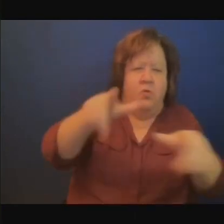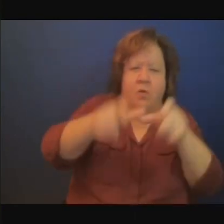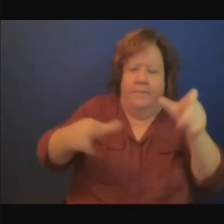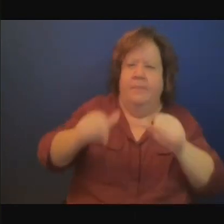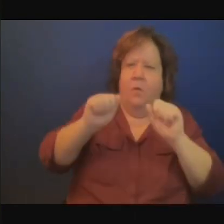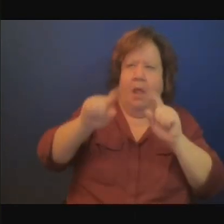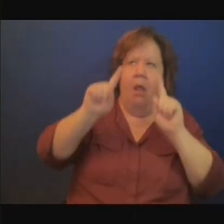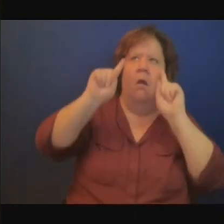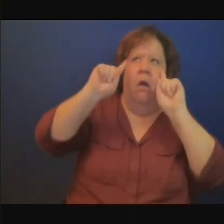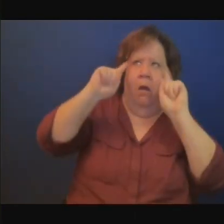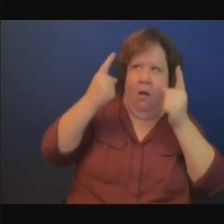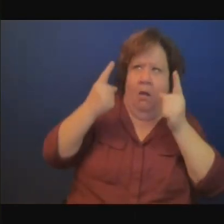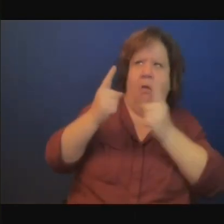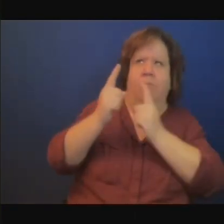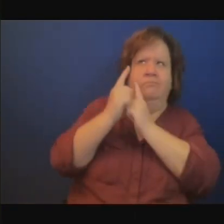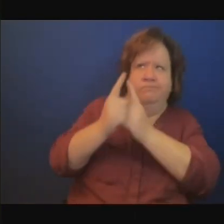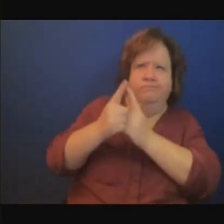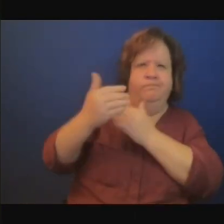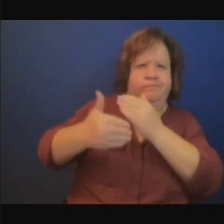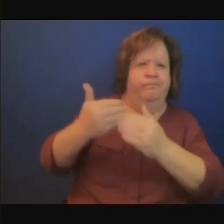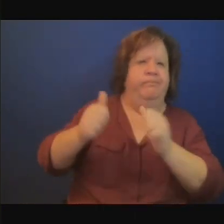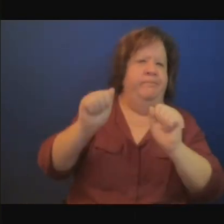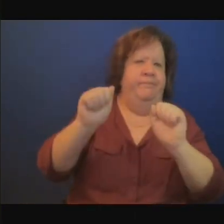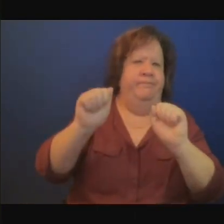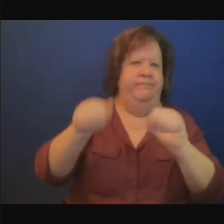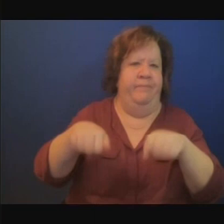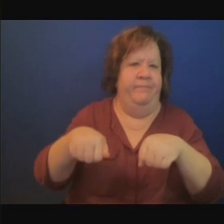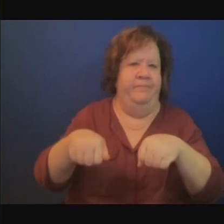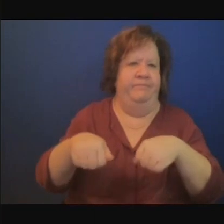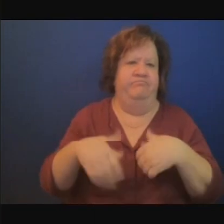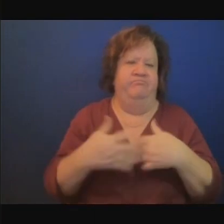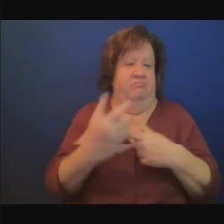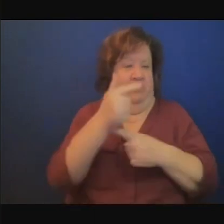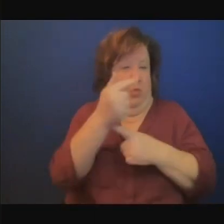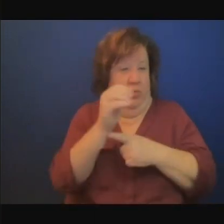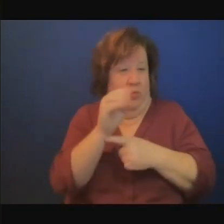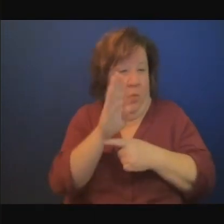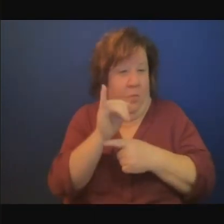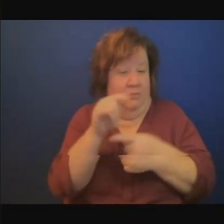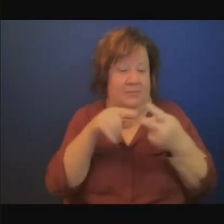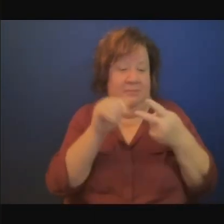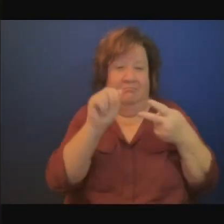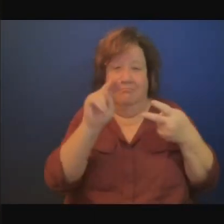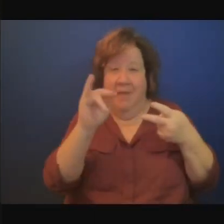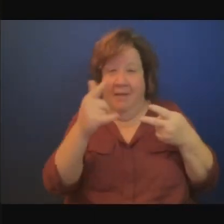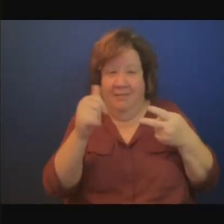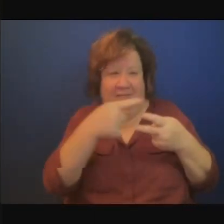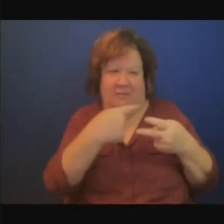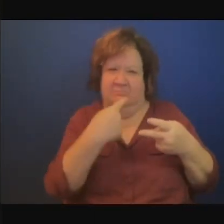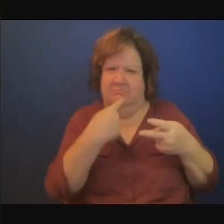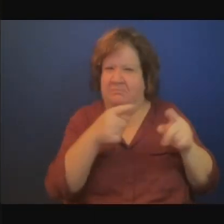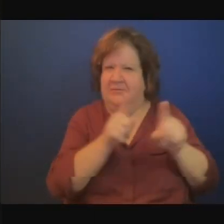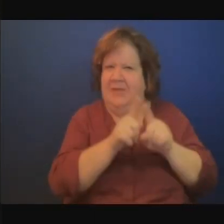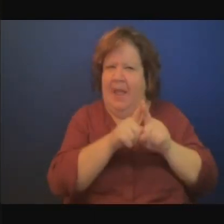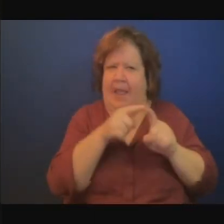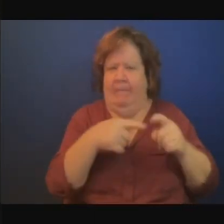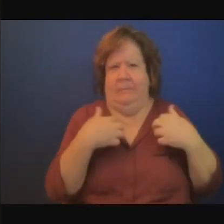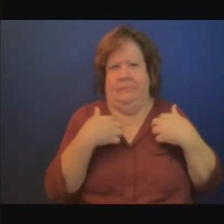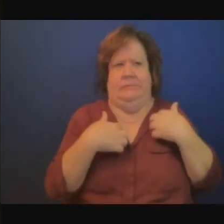aux remarques de Cody et Anita à ce sujet autre élément important la stratégie